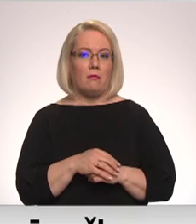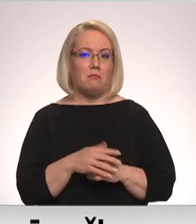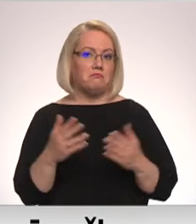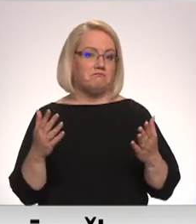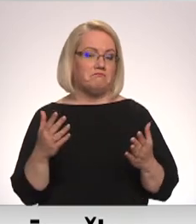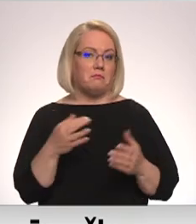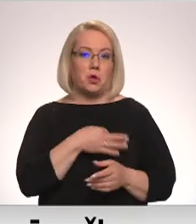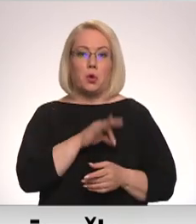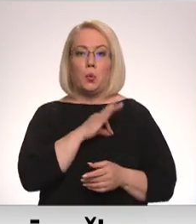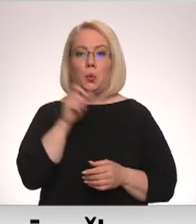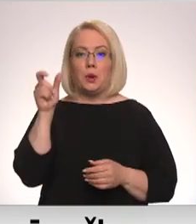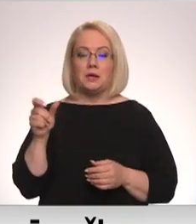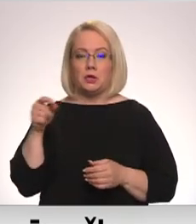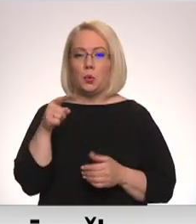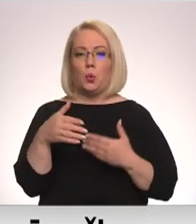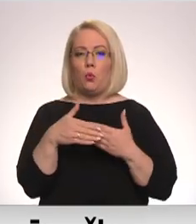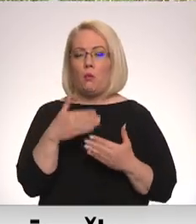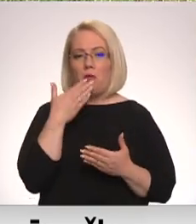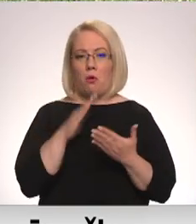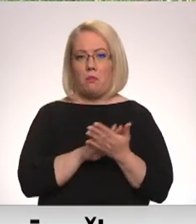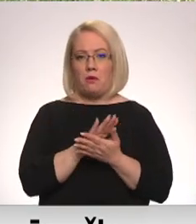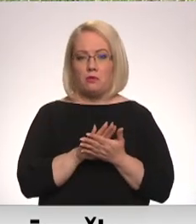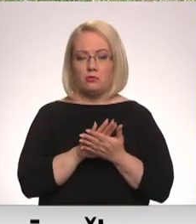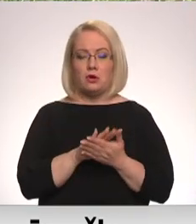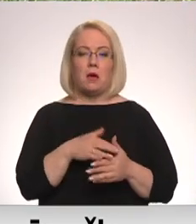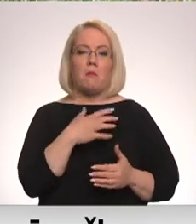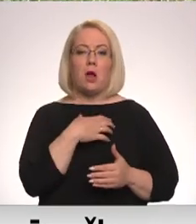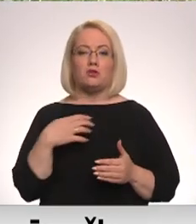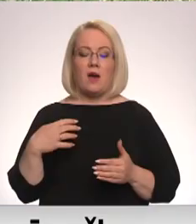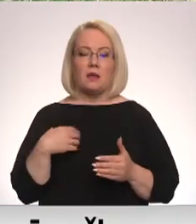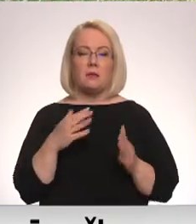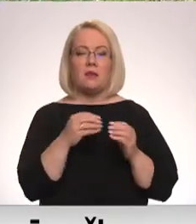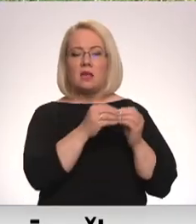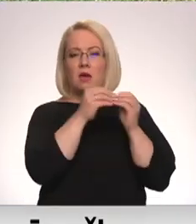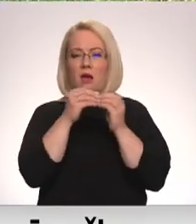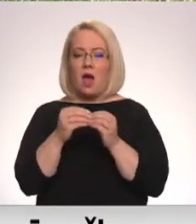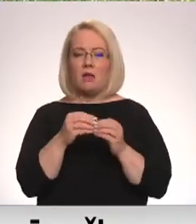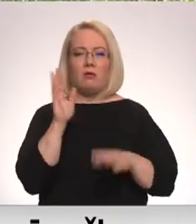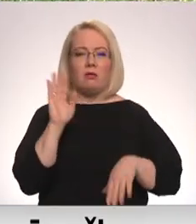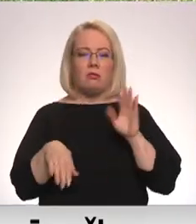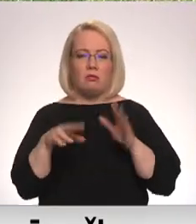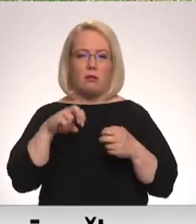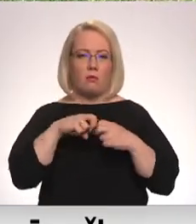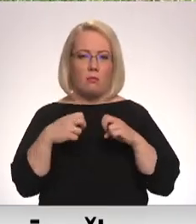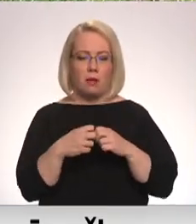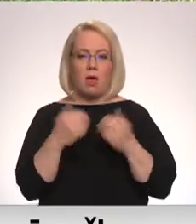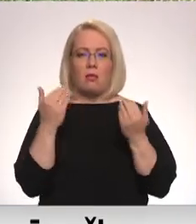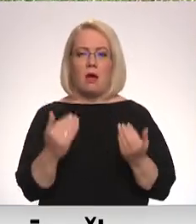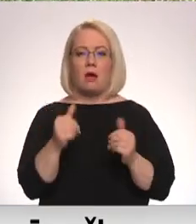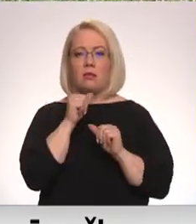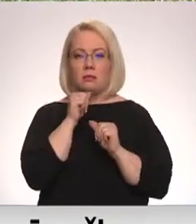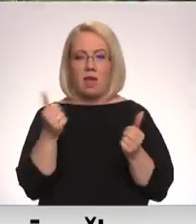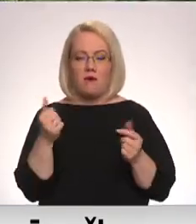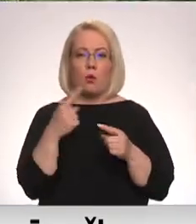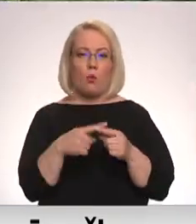Juristi tur to man nav bijuši. Pašvaldības sakārtot gadu desmitiem ielaistās problēmas arī tagad nevarot un